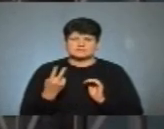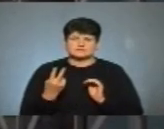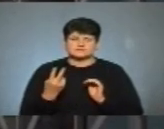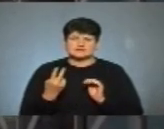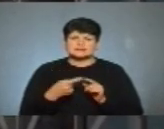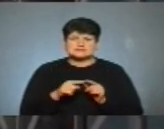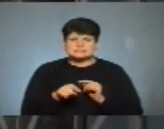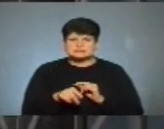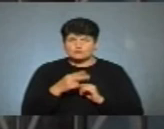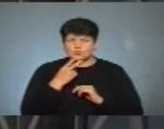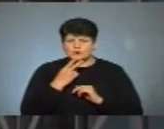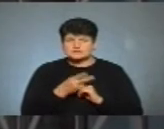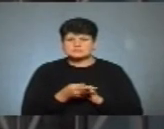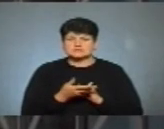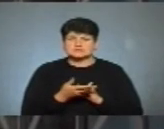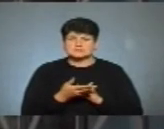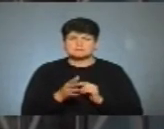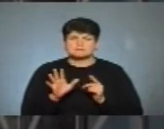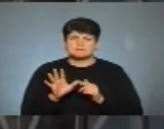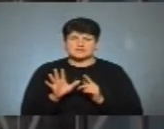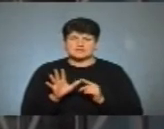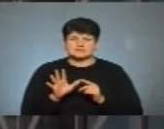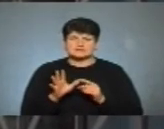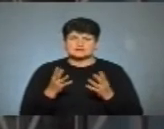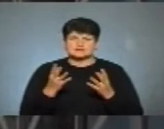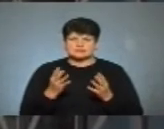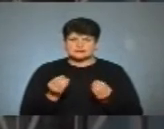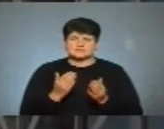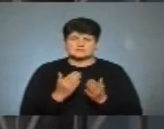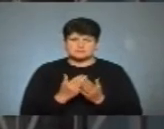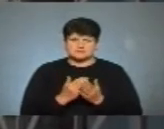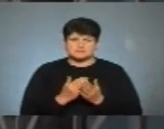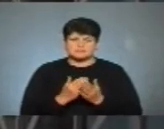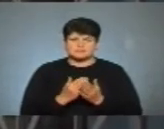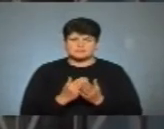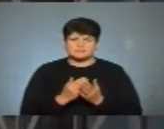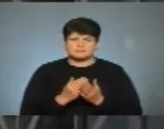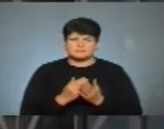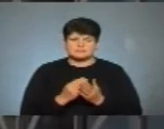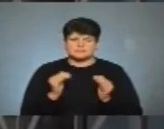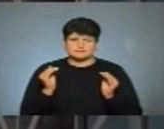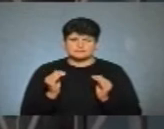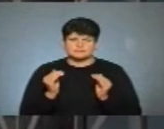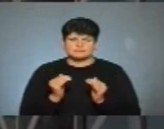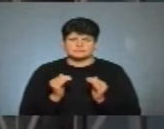Ці показники п'ятий день мають тенденцію до зниження.